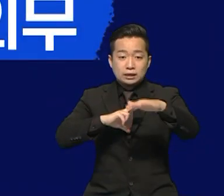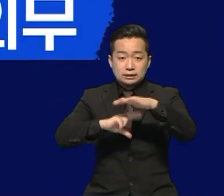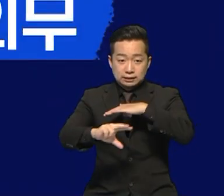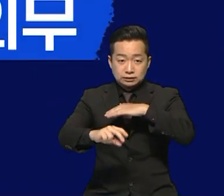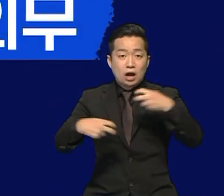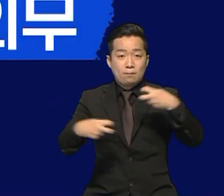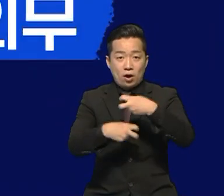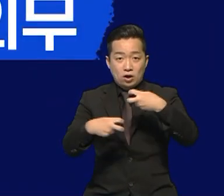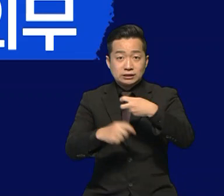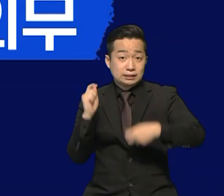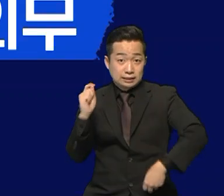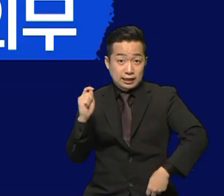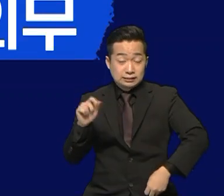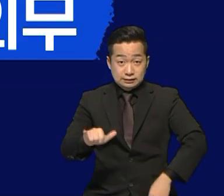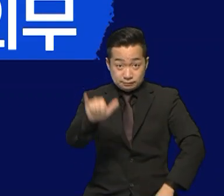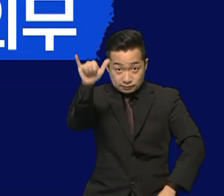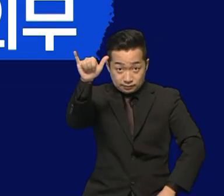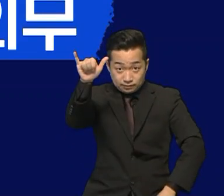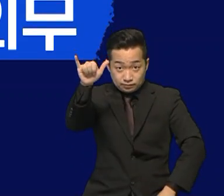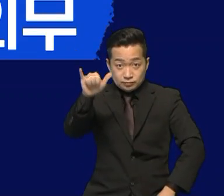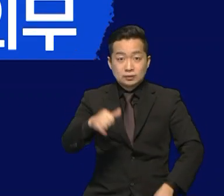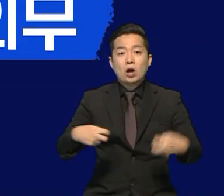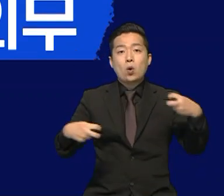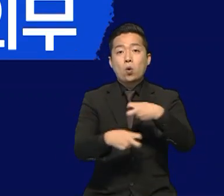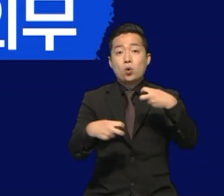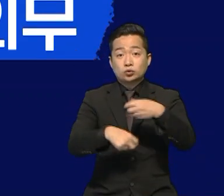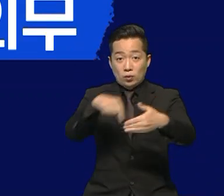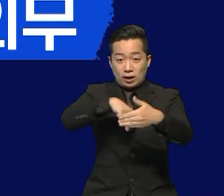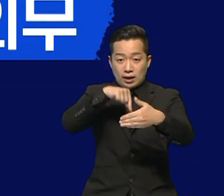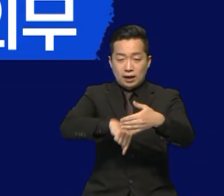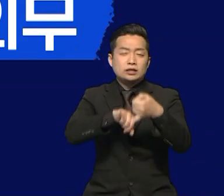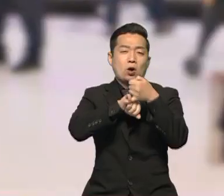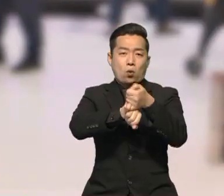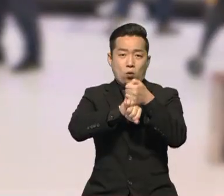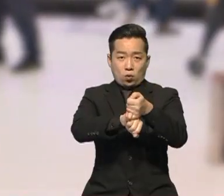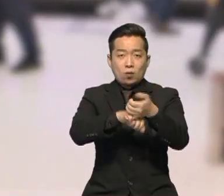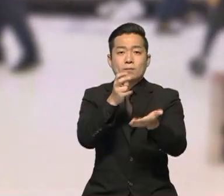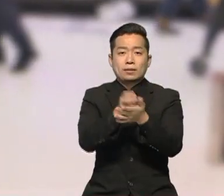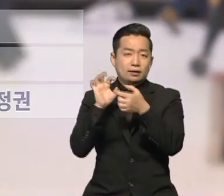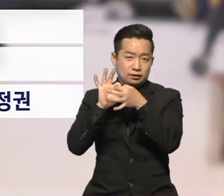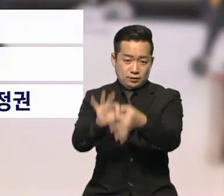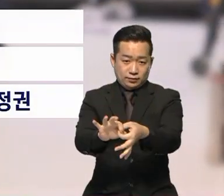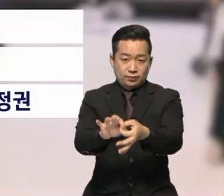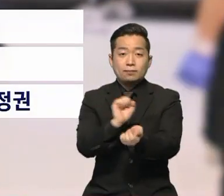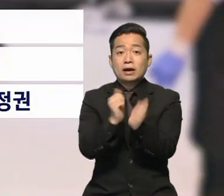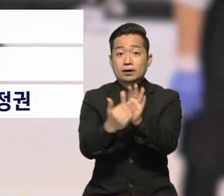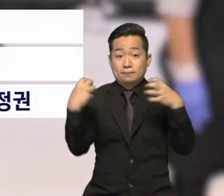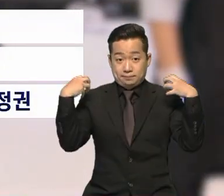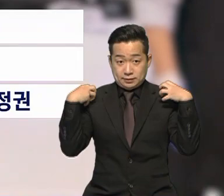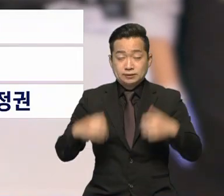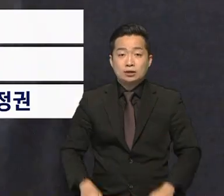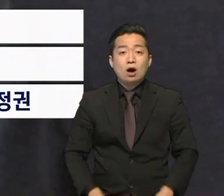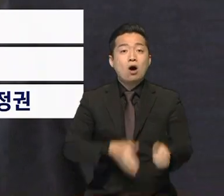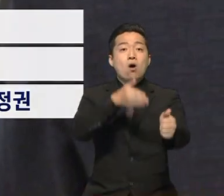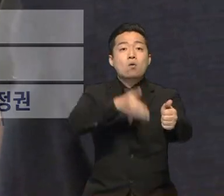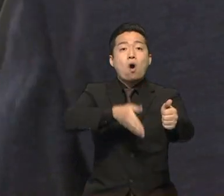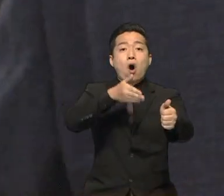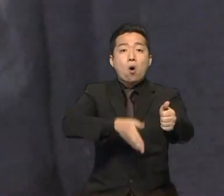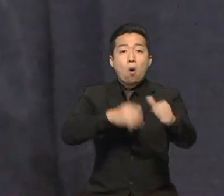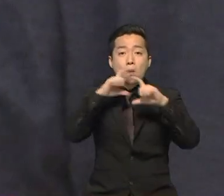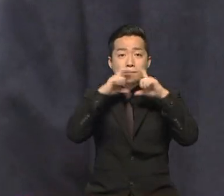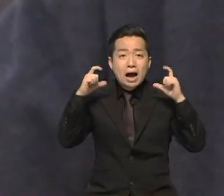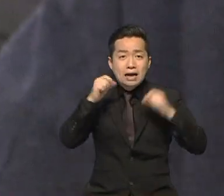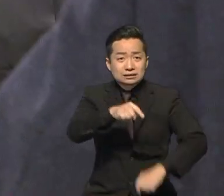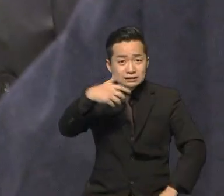감염을 차단하는 중요한 방역 수준입니다. 방역당국은 권고는 마스크